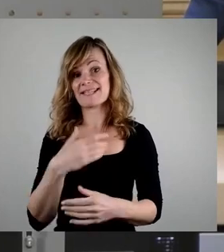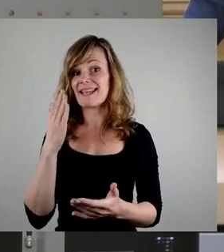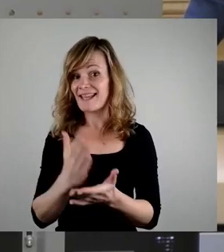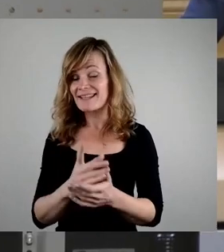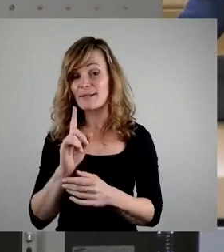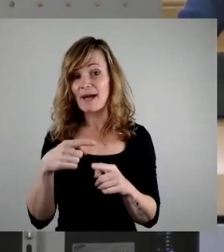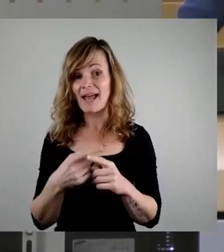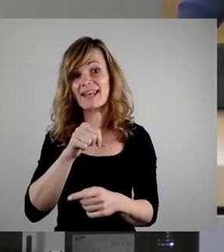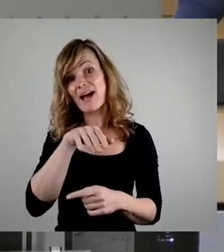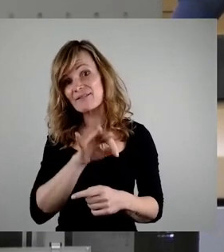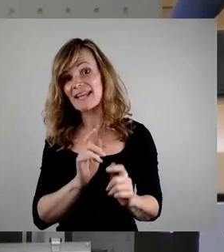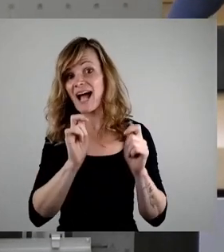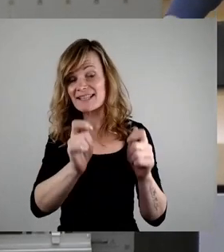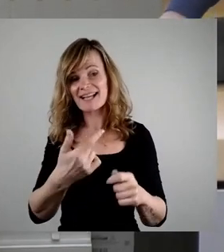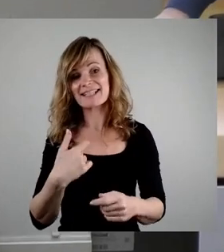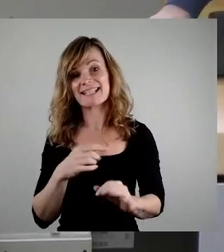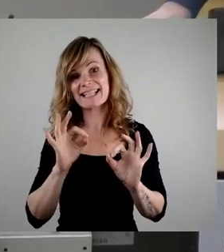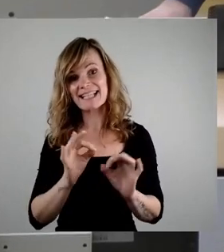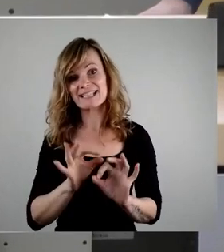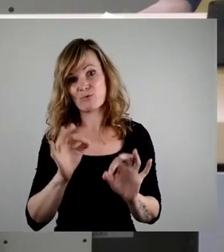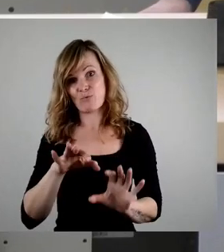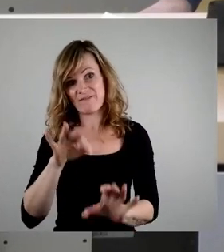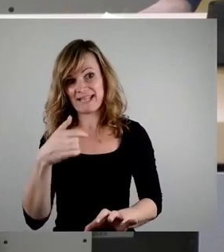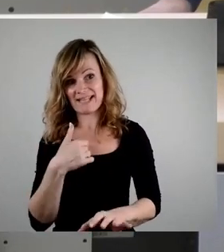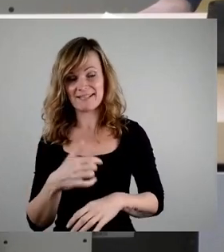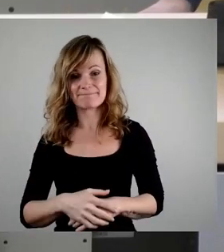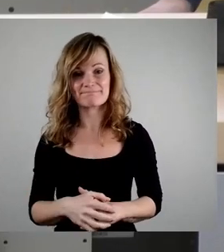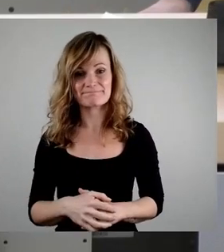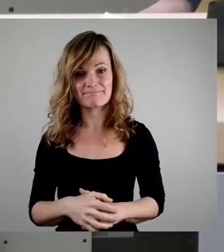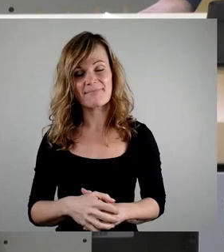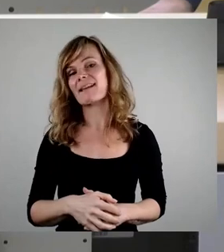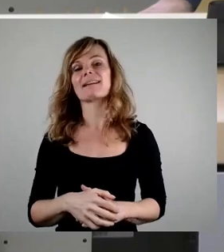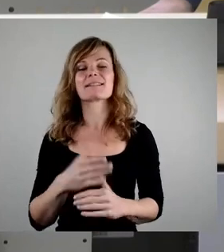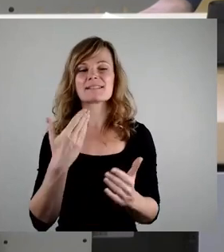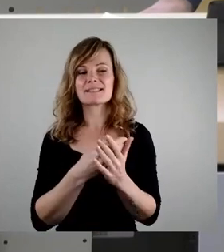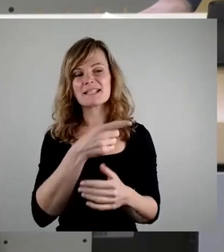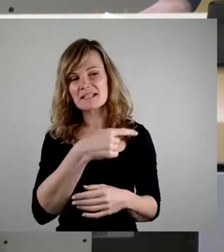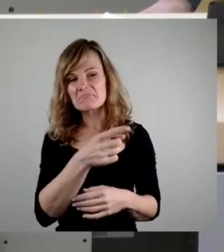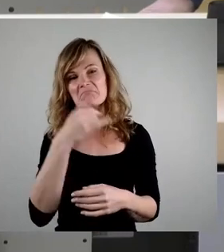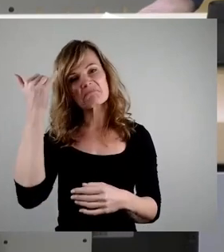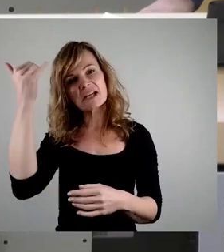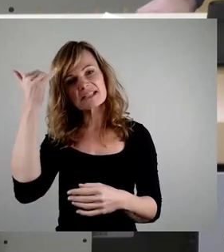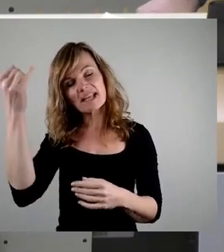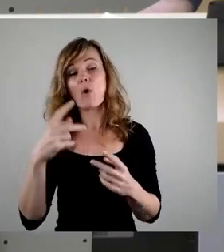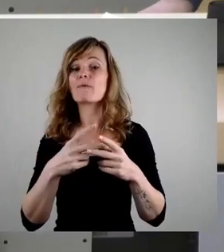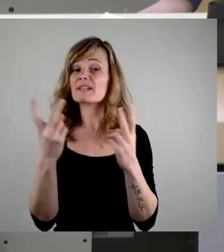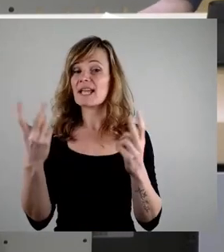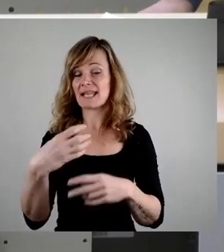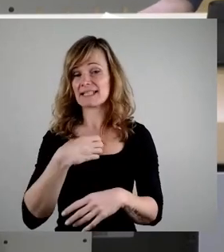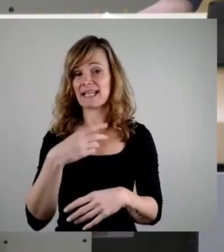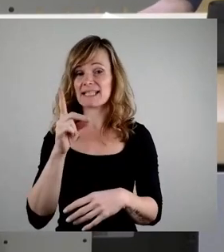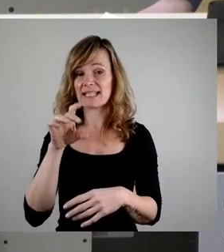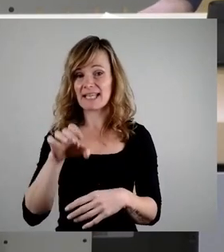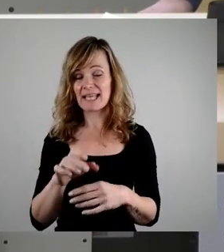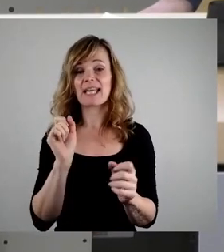AfD-Antrag, den ich richtig gut finde. Die AFTA kam auf die hervorragende Idee, die offizielle Dresden.de-E-Mail